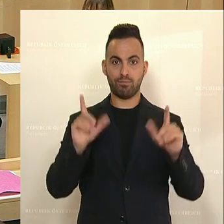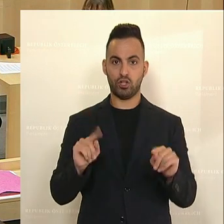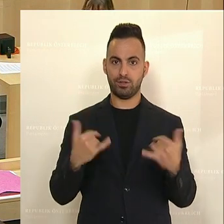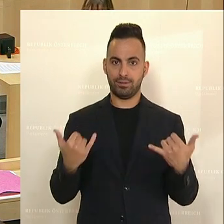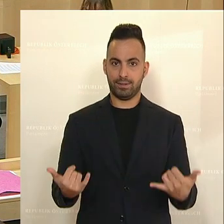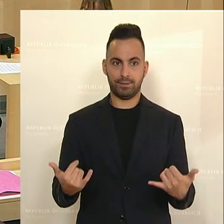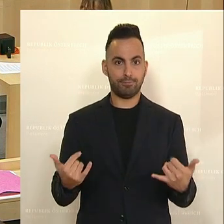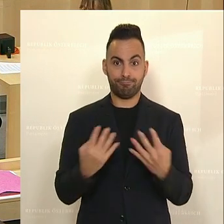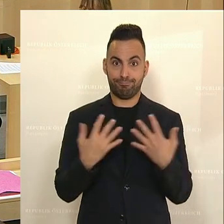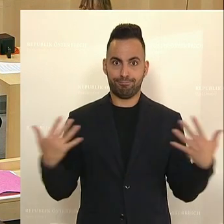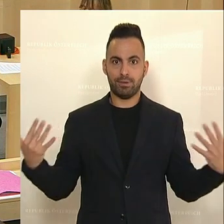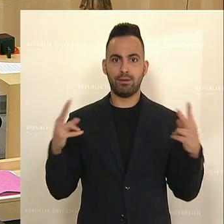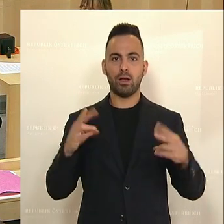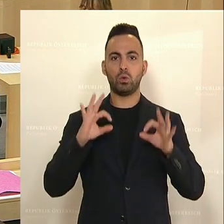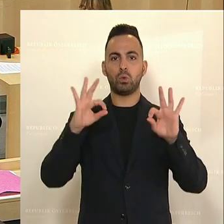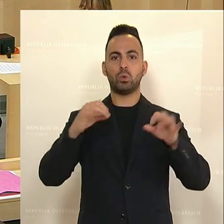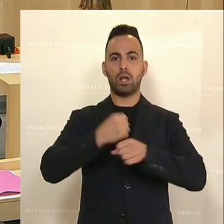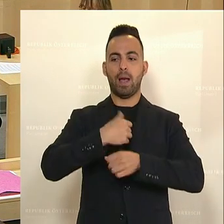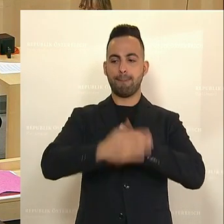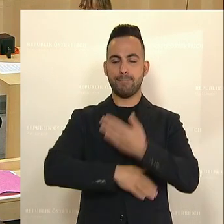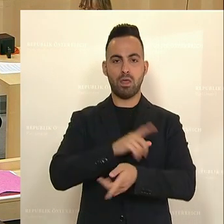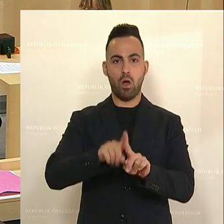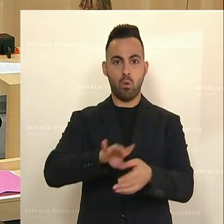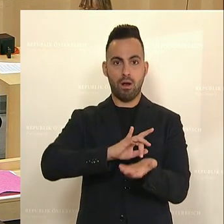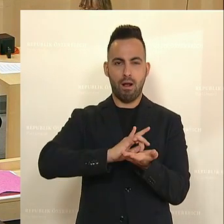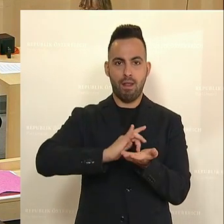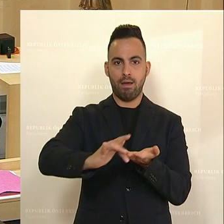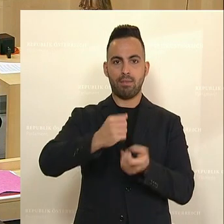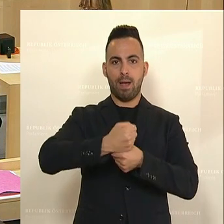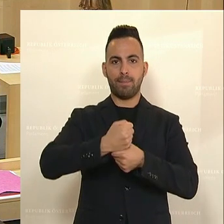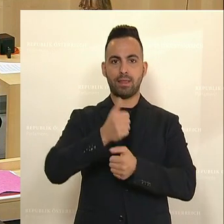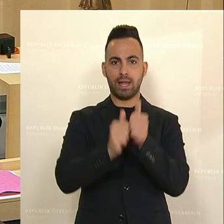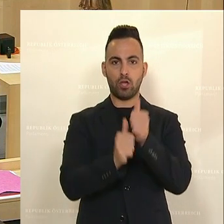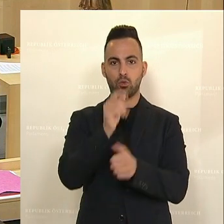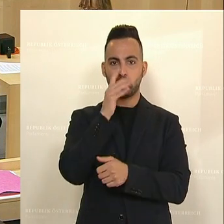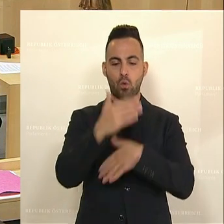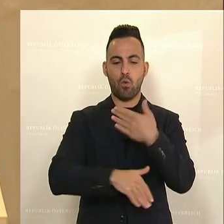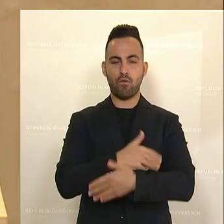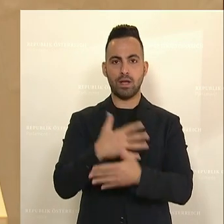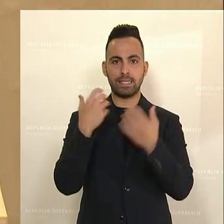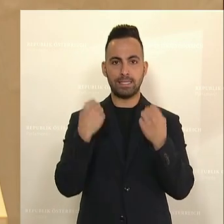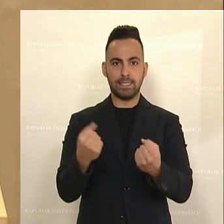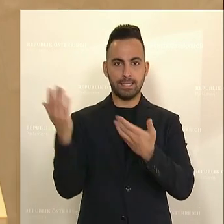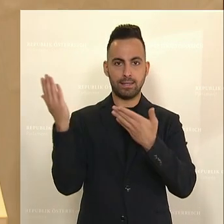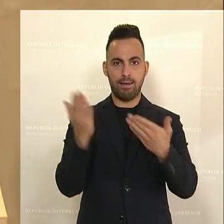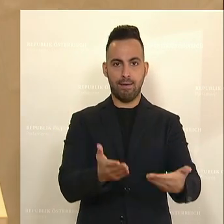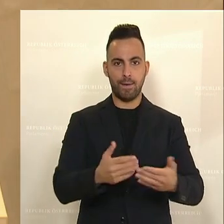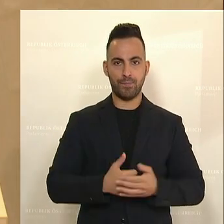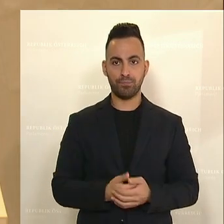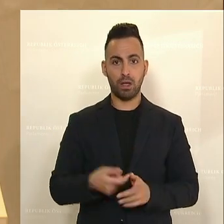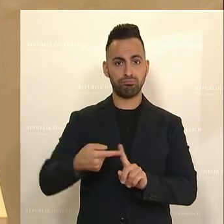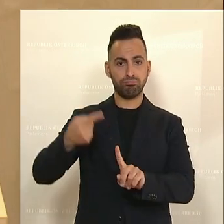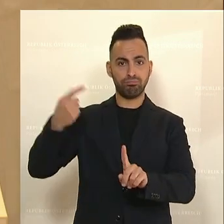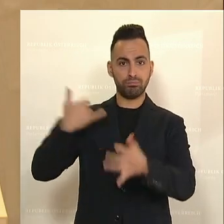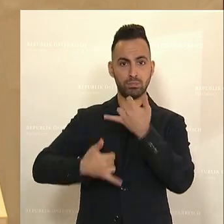eine gute Arbeit und eine kontinuierliche Arbeit des Rechnungshofes sicherzustellen. In den letzten